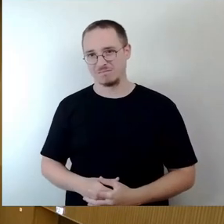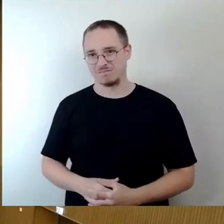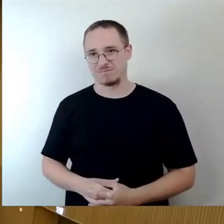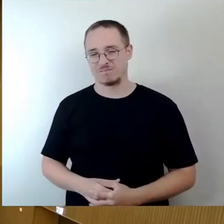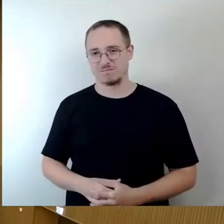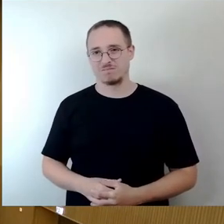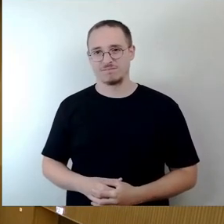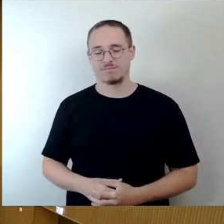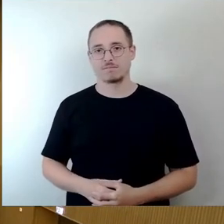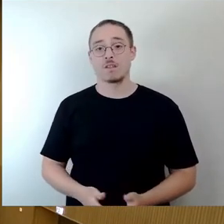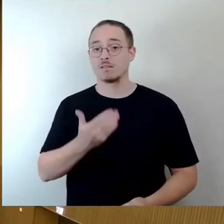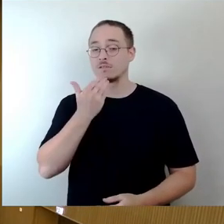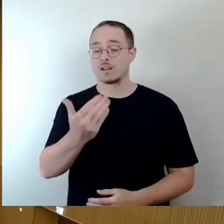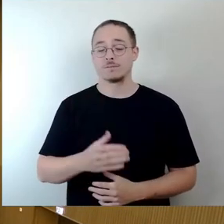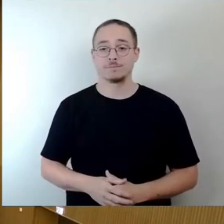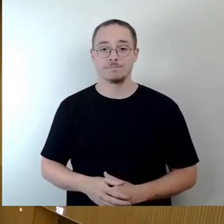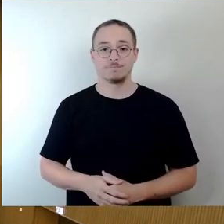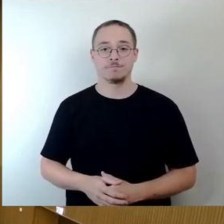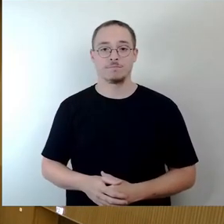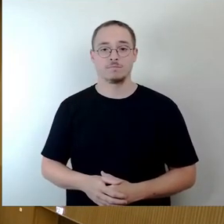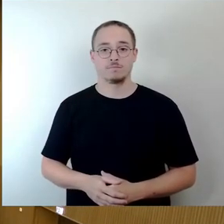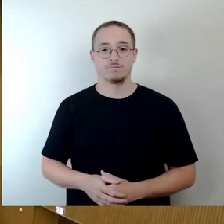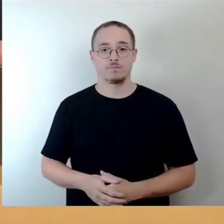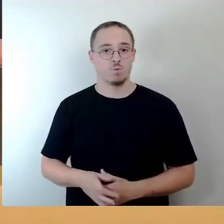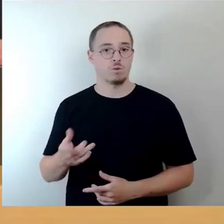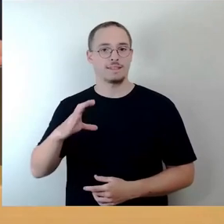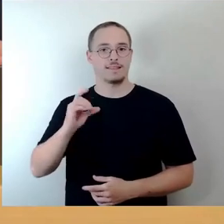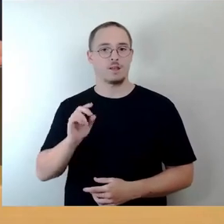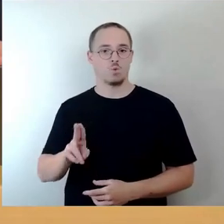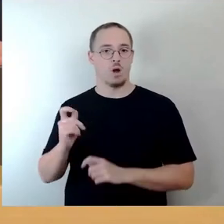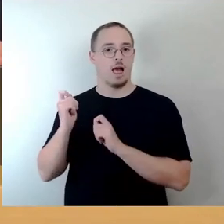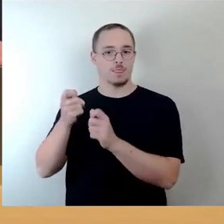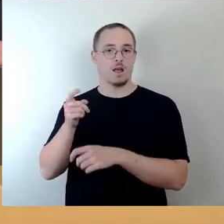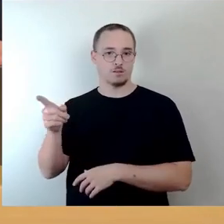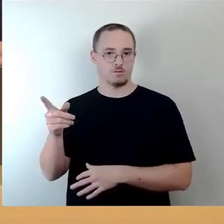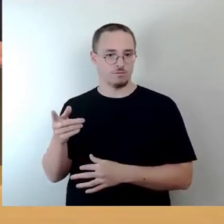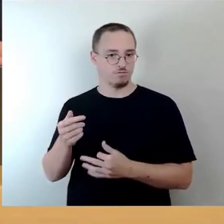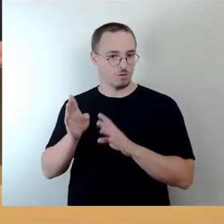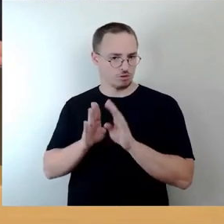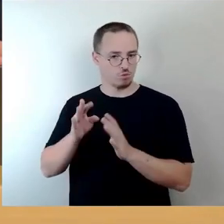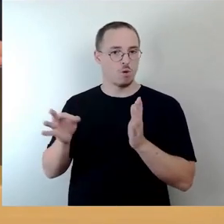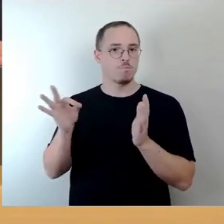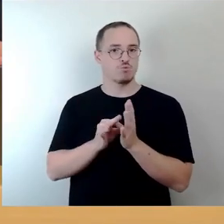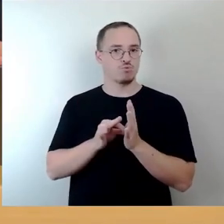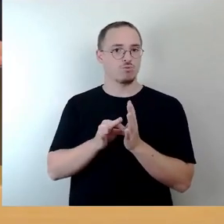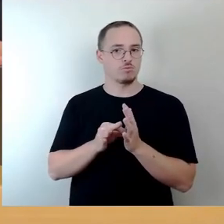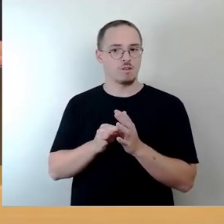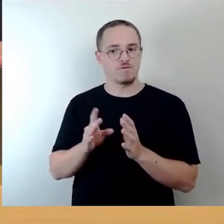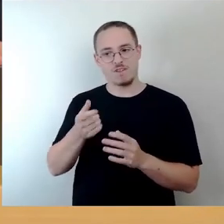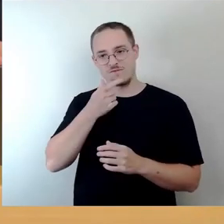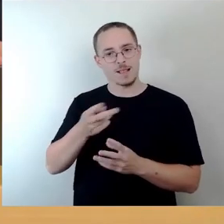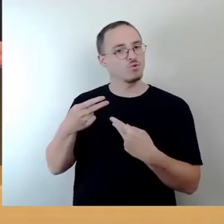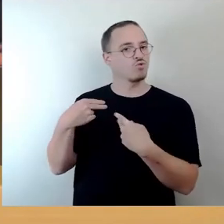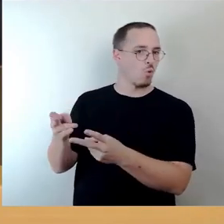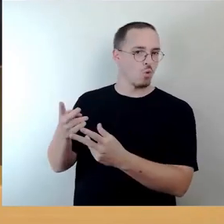Damit würde ich den Antrag der CDU-Fraktion zur Abstimmung stellen, den Topp rückzuüberweisen. Wer hier zustimmen kann,